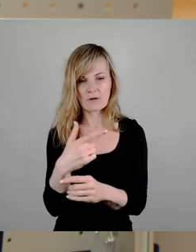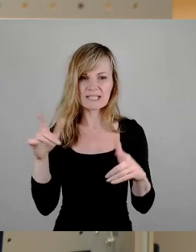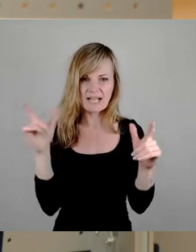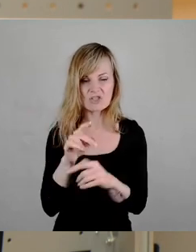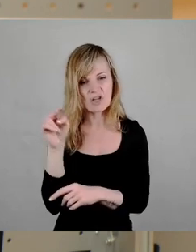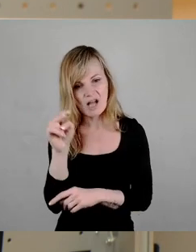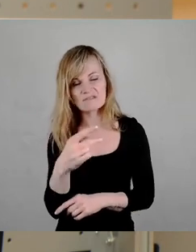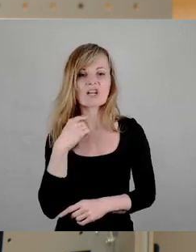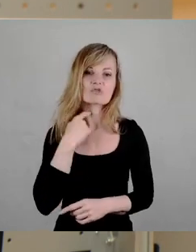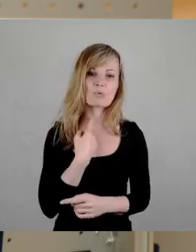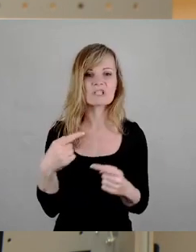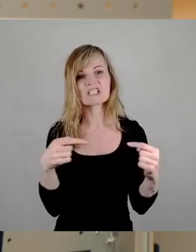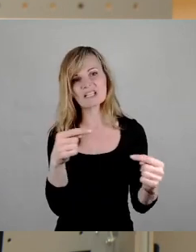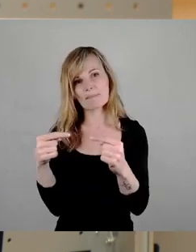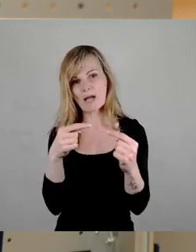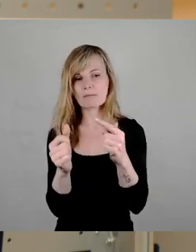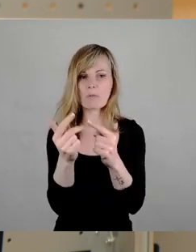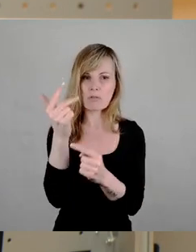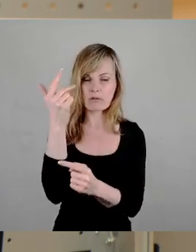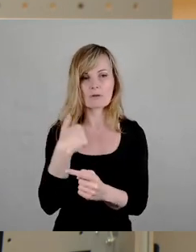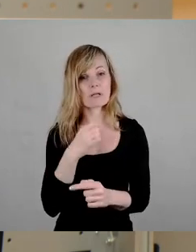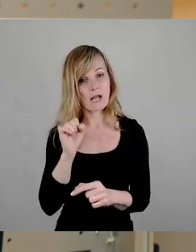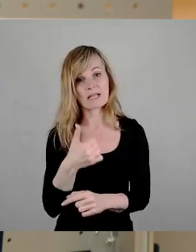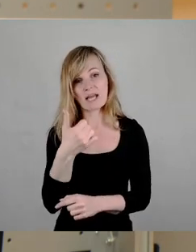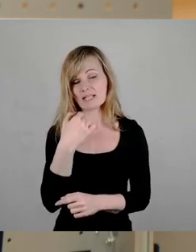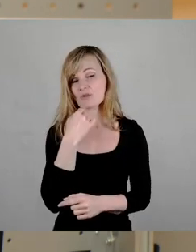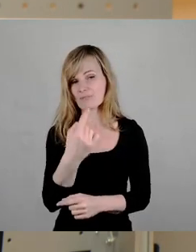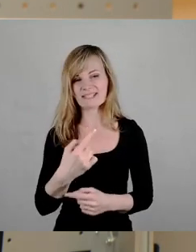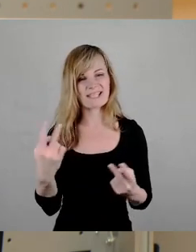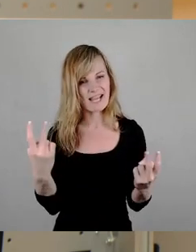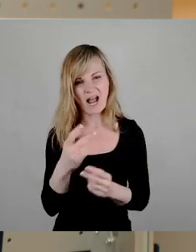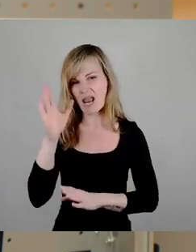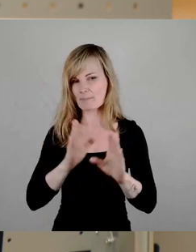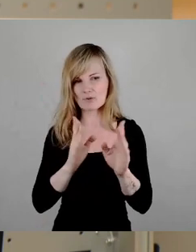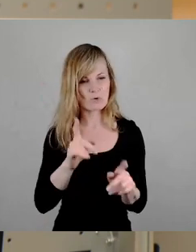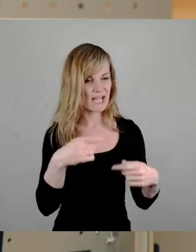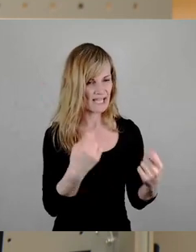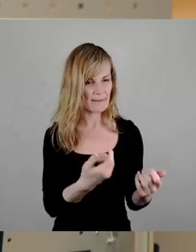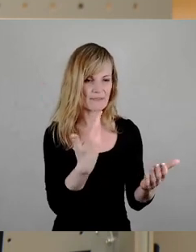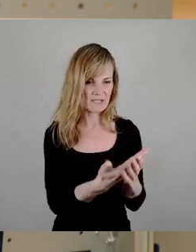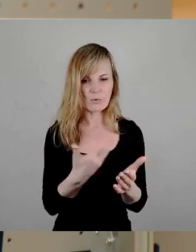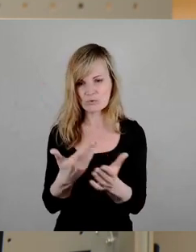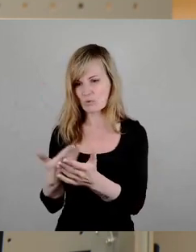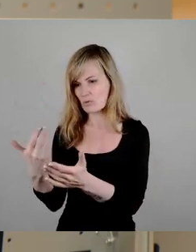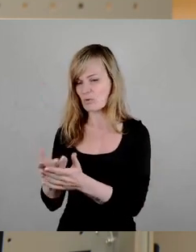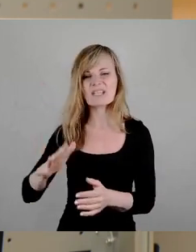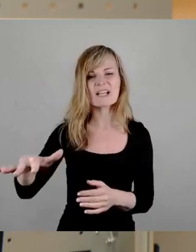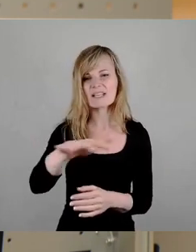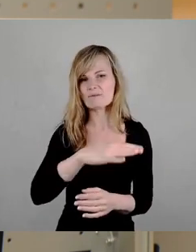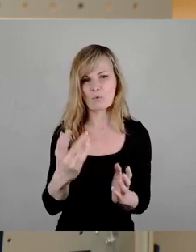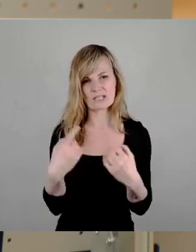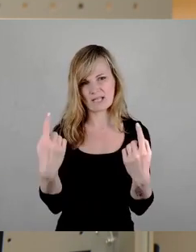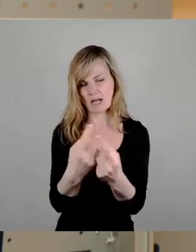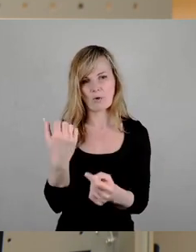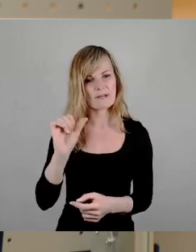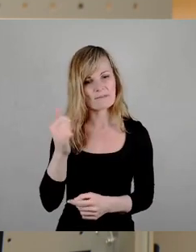Schmutzdebatten. Und ich kann Ihnen eins versprechen, egal wie die Abstimmung ausgeht, ich weiß ganz genau, irgendwo hier aus diesem Raum, wird im